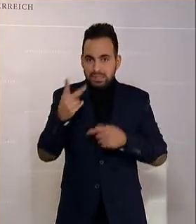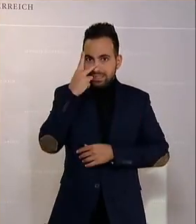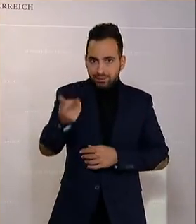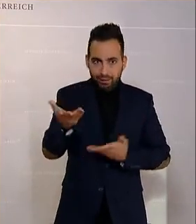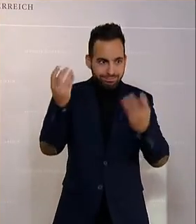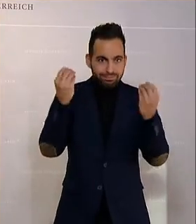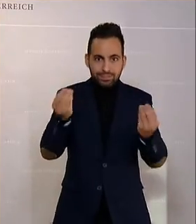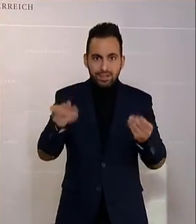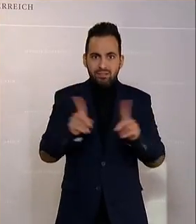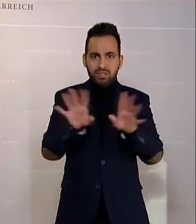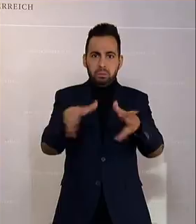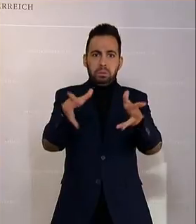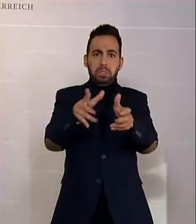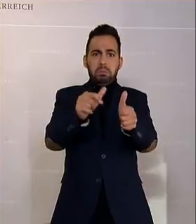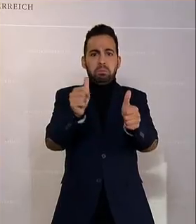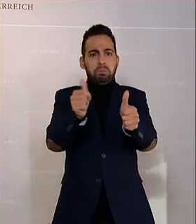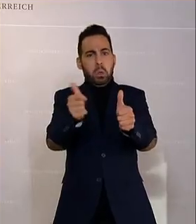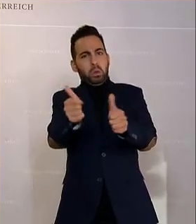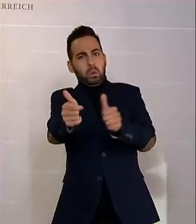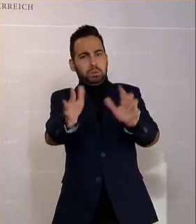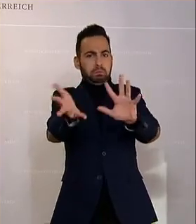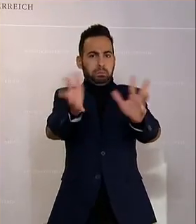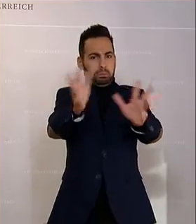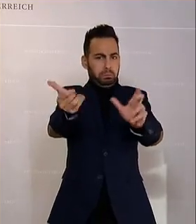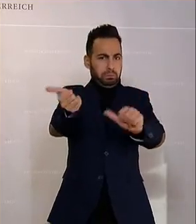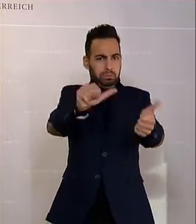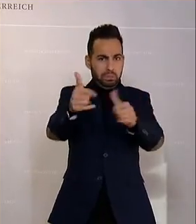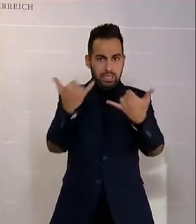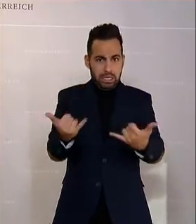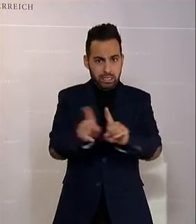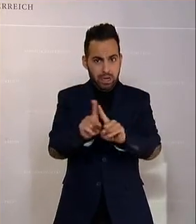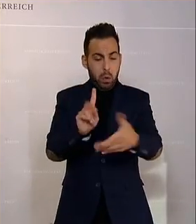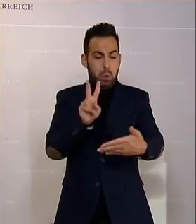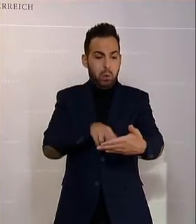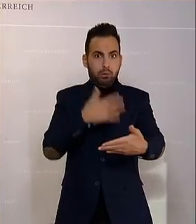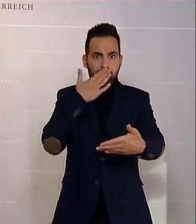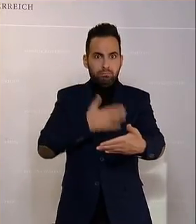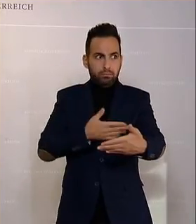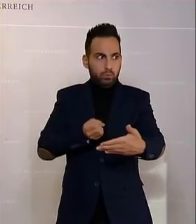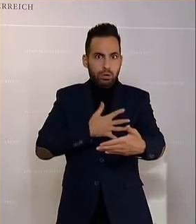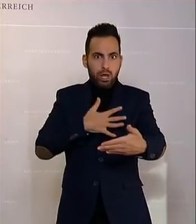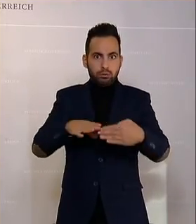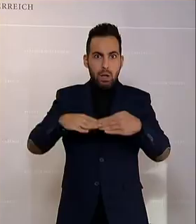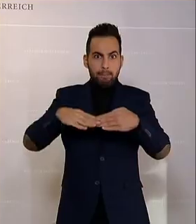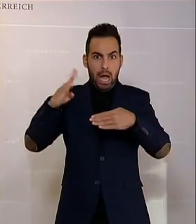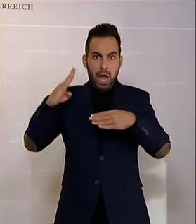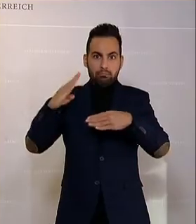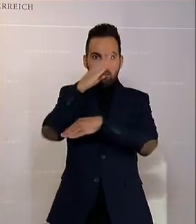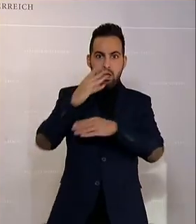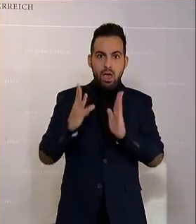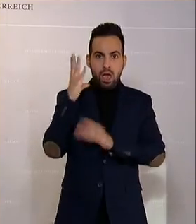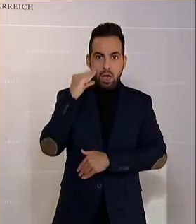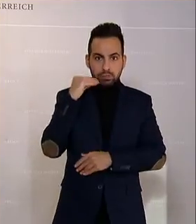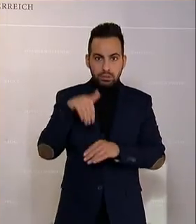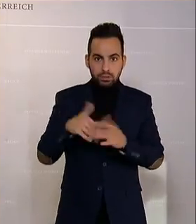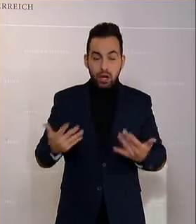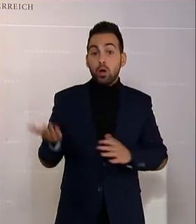schwammigen Prognoserechnungen, die so wie jetzt auch offenbar vollkommen überraschend waren, wie stark die Welle im Herbst ist. Wir haben bereits